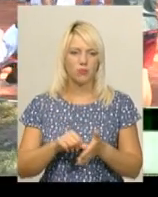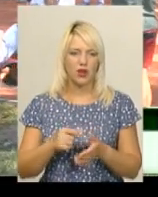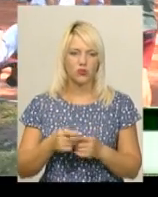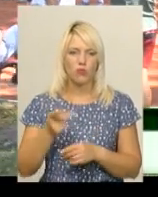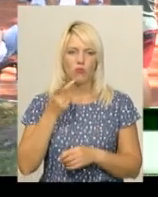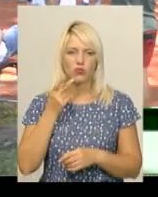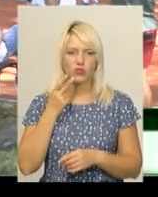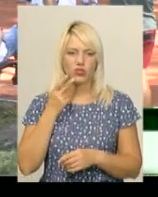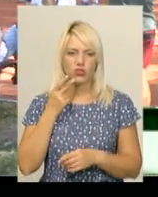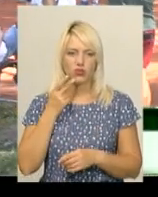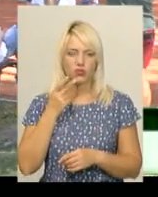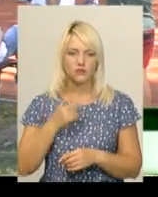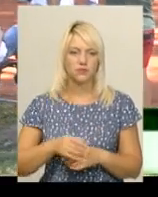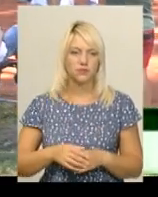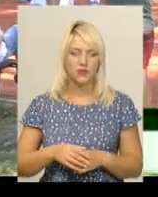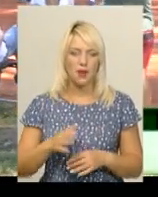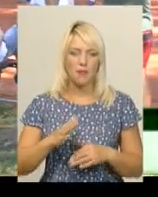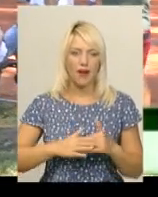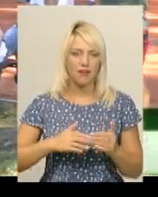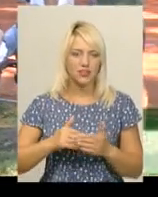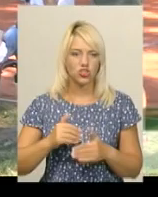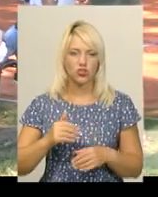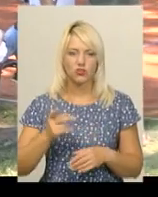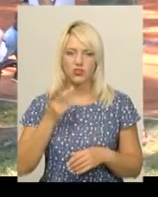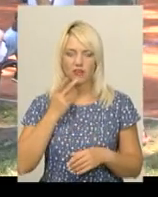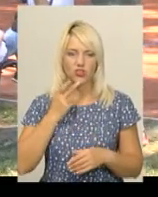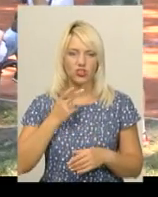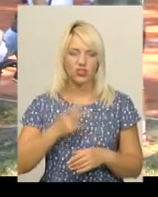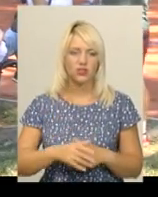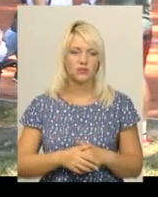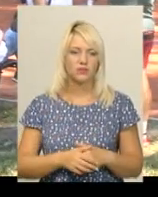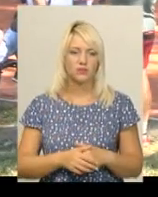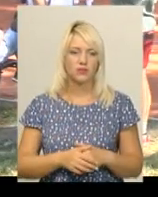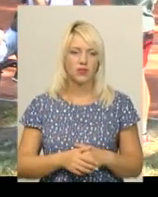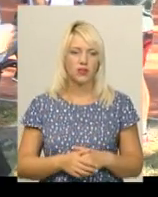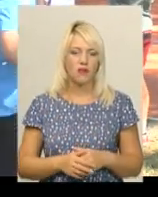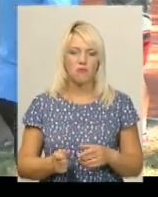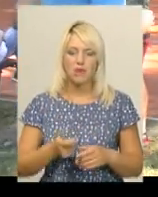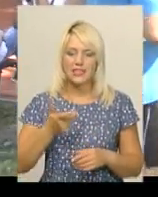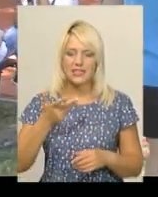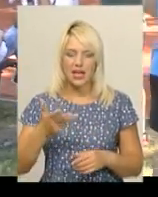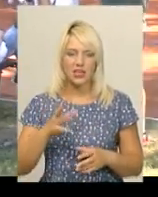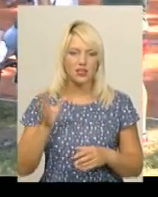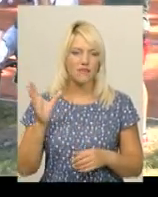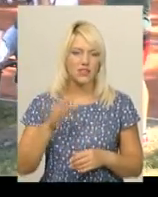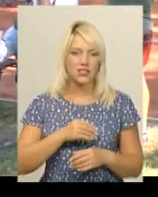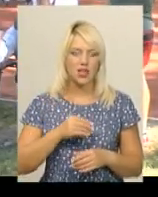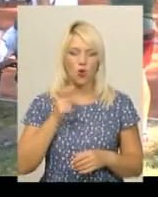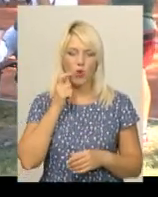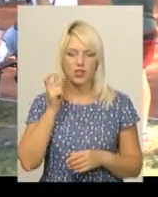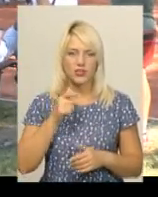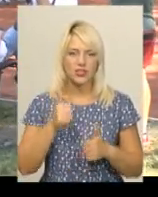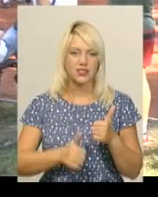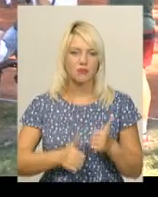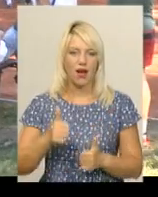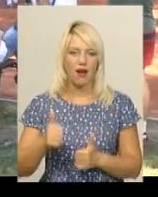постійно. Практично завжди в призерах на всіх ветеранських змаганнях.